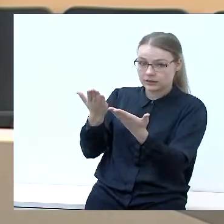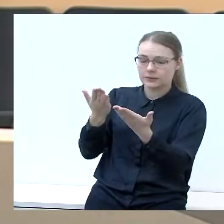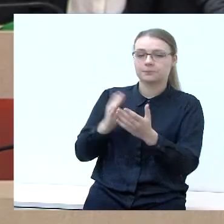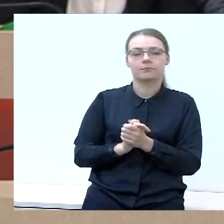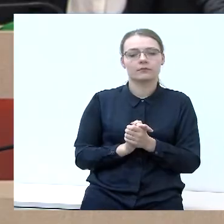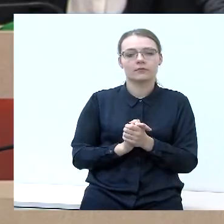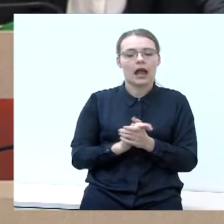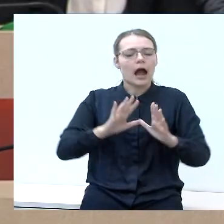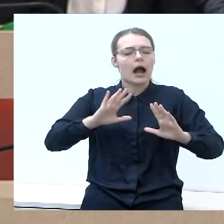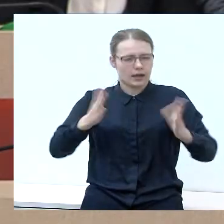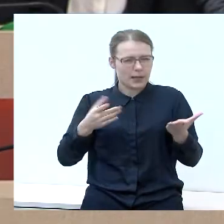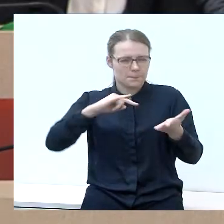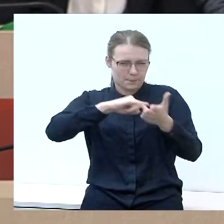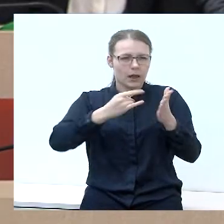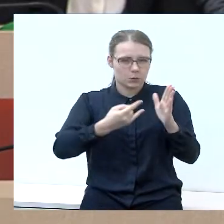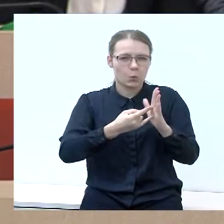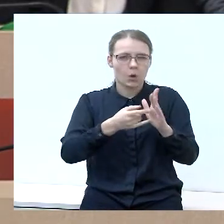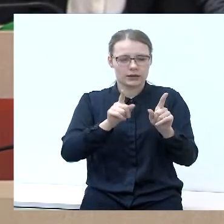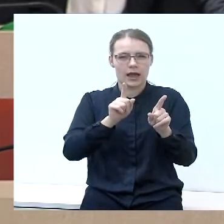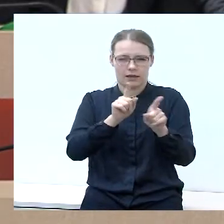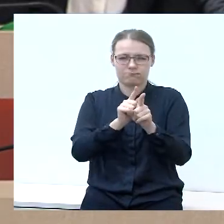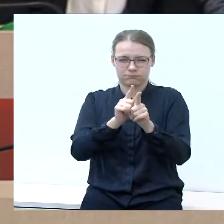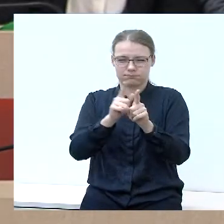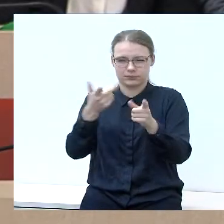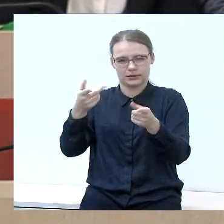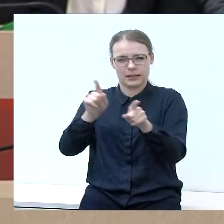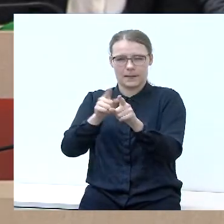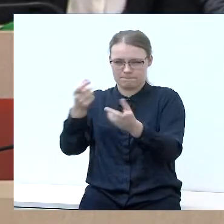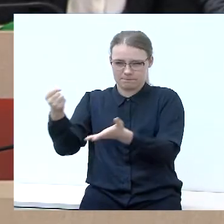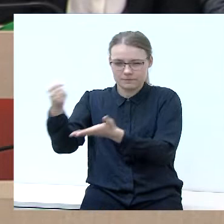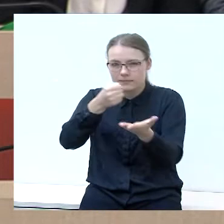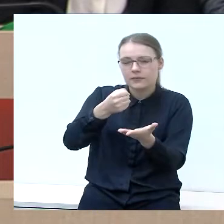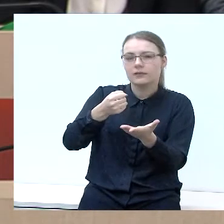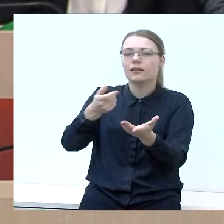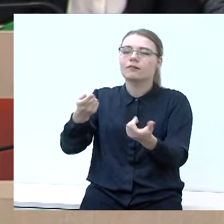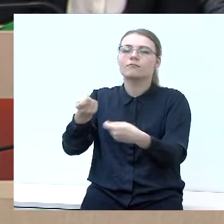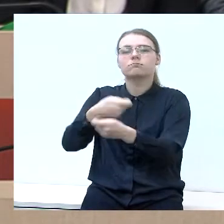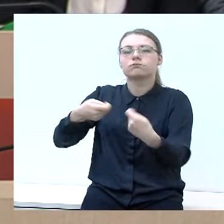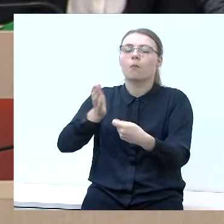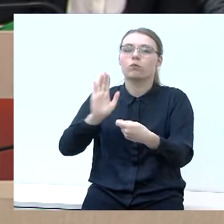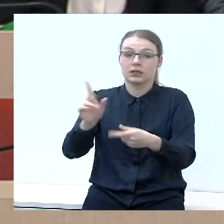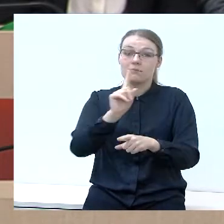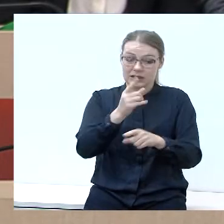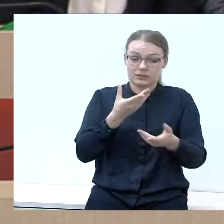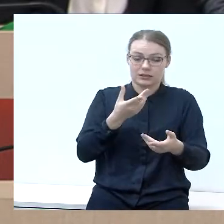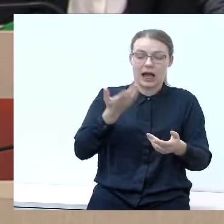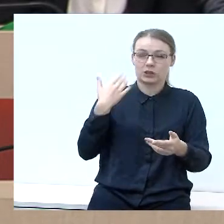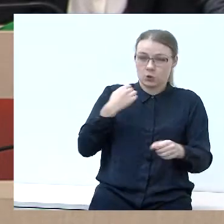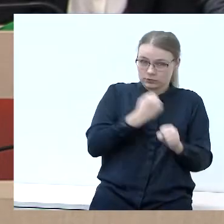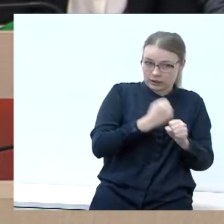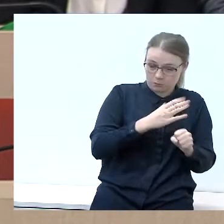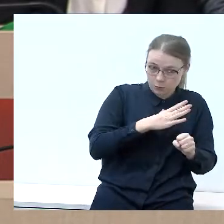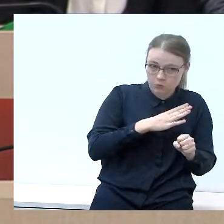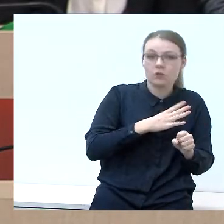kokiu būdu planuojate pritraukti investicijas, jeigu savo laiku, dirbdamas apskritės viršiniko pavaduotojui bei